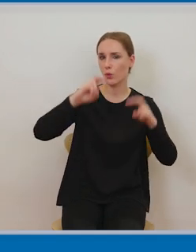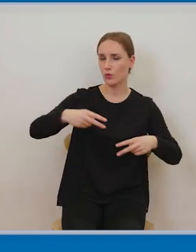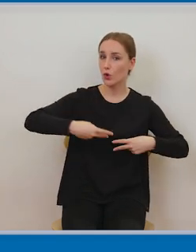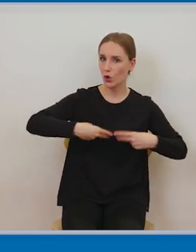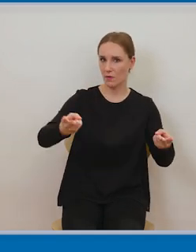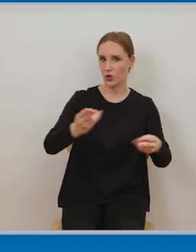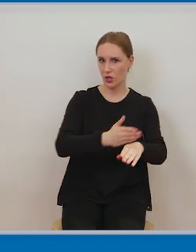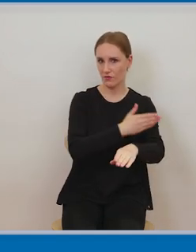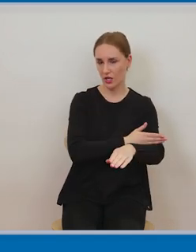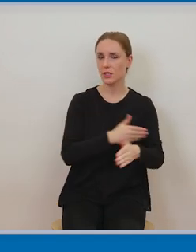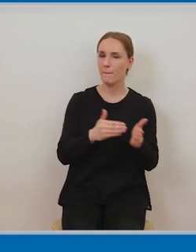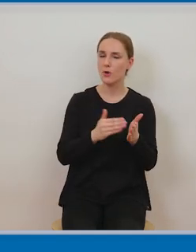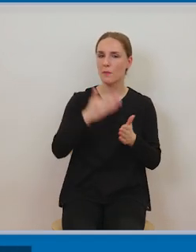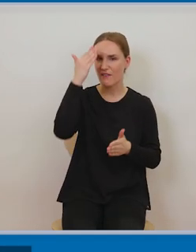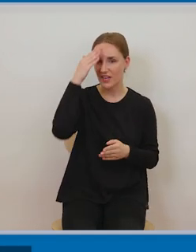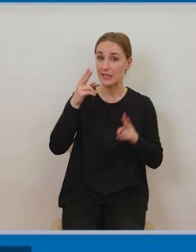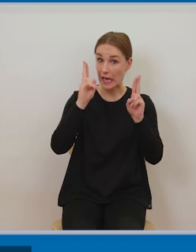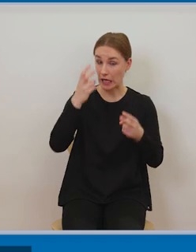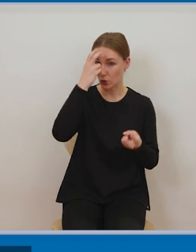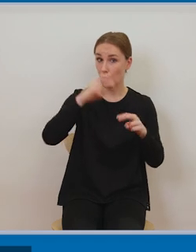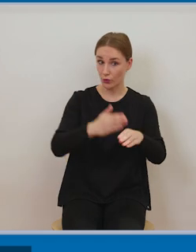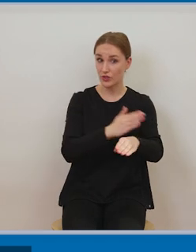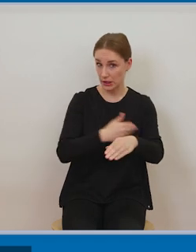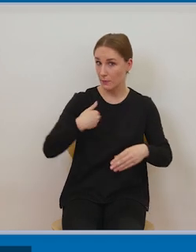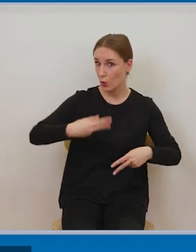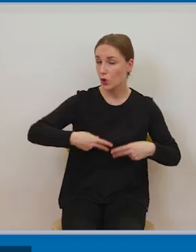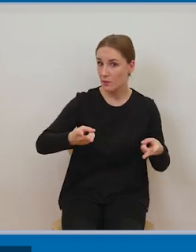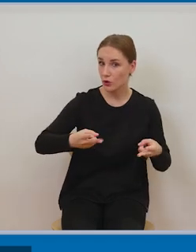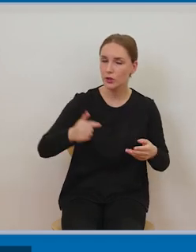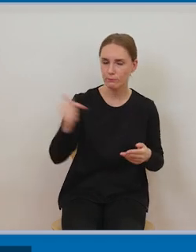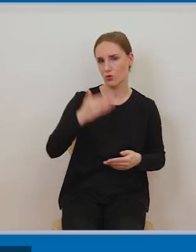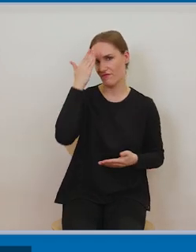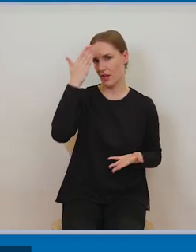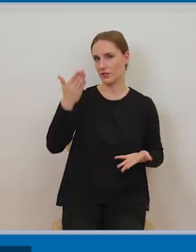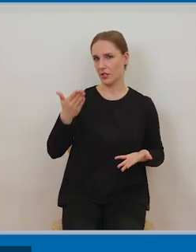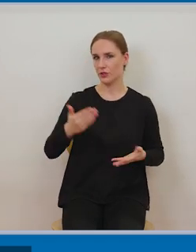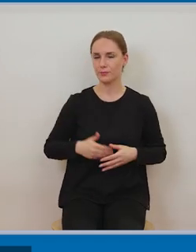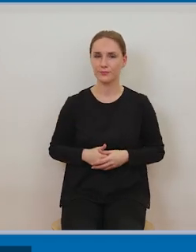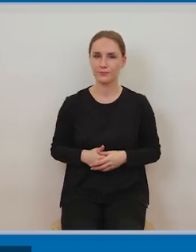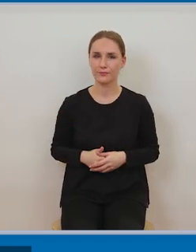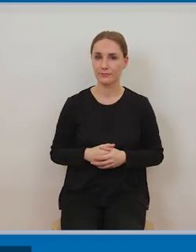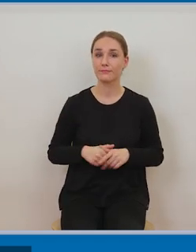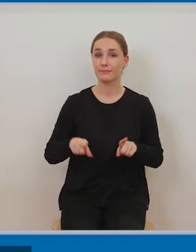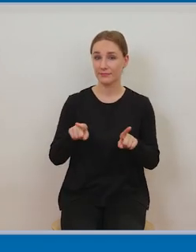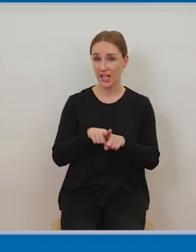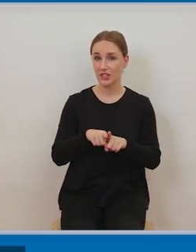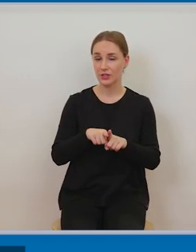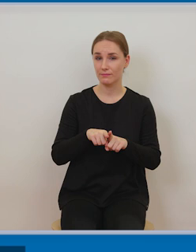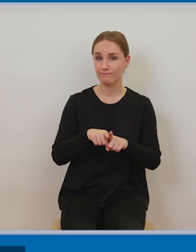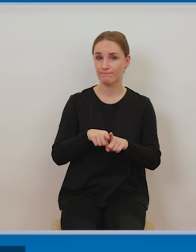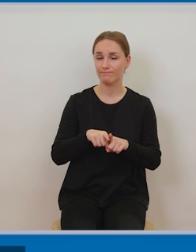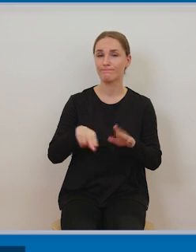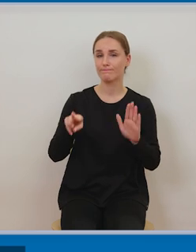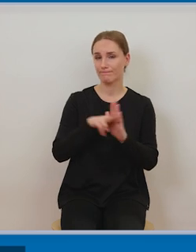dozwolony użytek to jest formuła pozwalająca na korzystanie z autorskich praw majątkowych ograniczająca ten monopol w